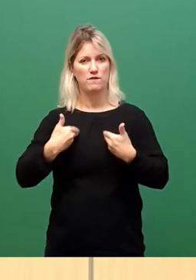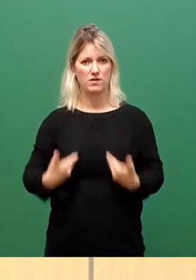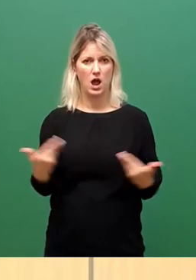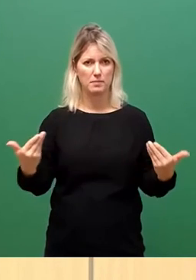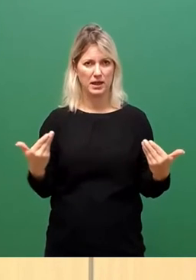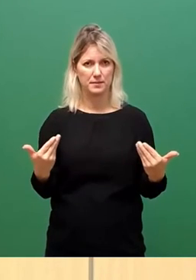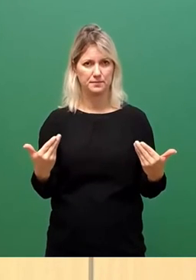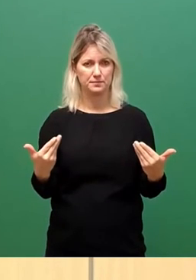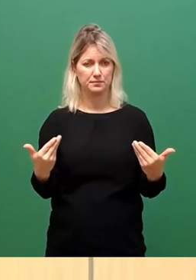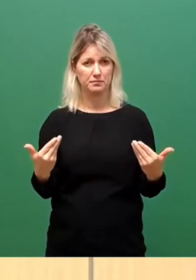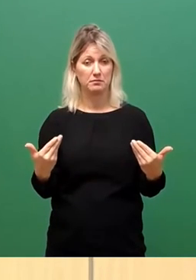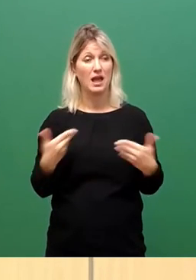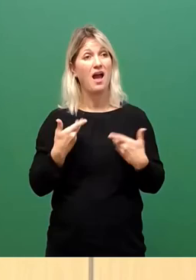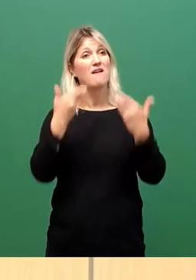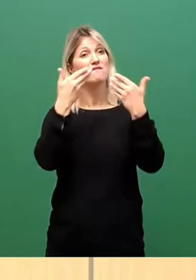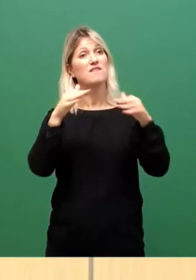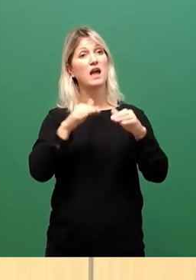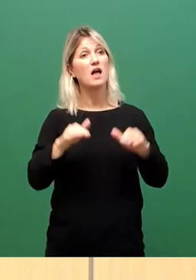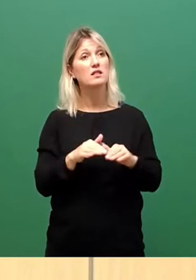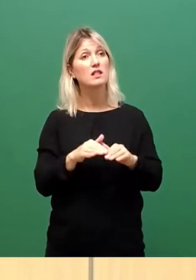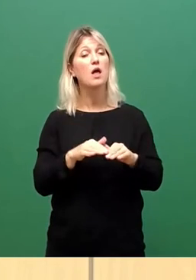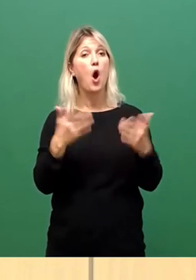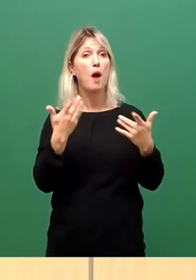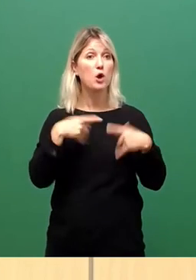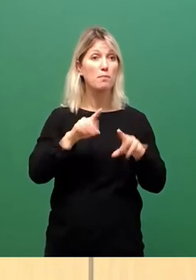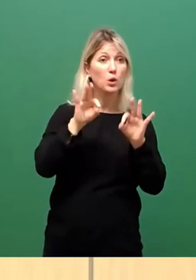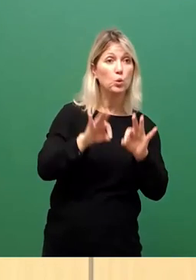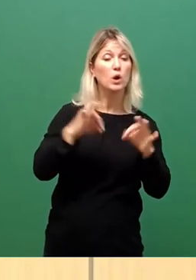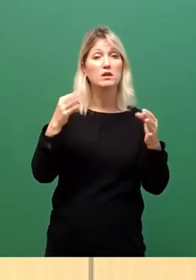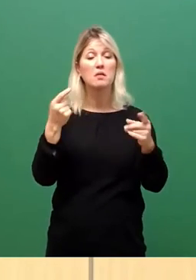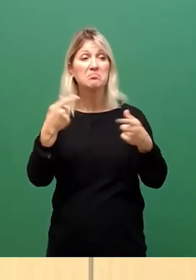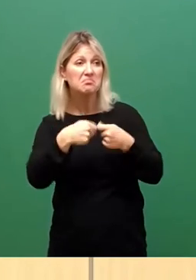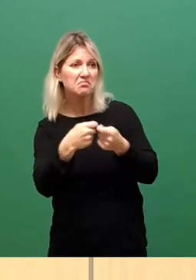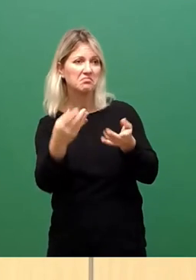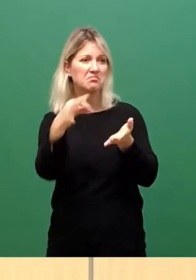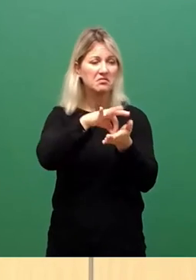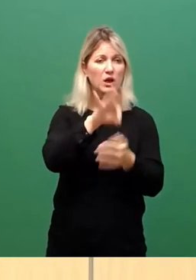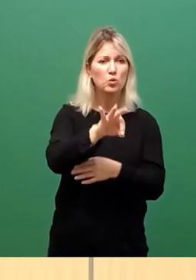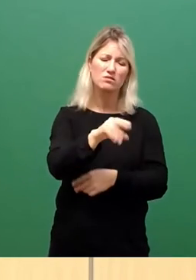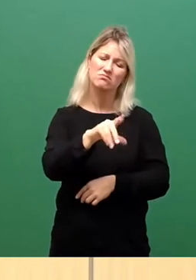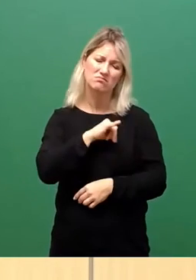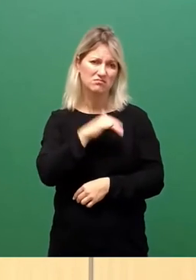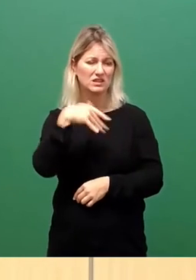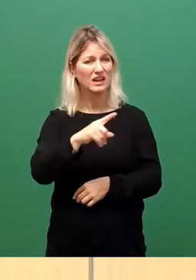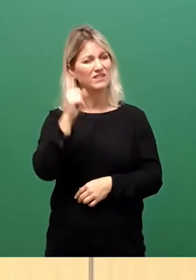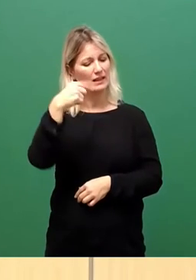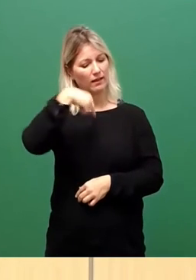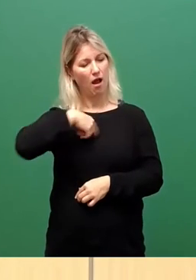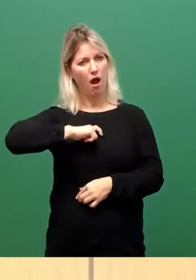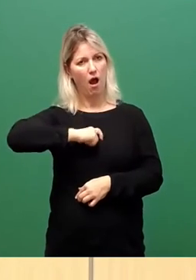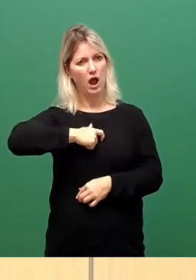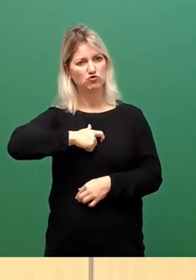hängt nicht an Weihnachtsmärkten und Kommerz um jeden Preis, sondern an unserer Haltung zu unseren Mitmenschen.